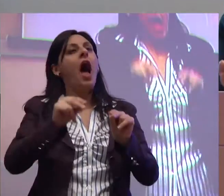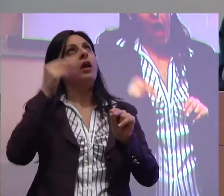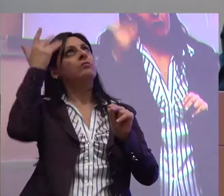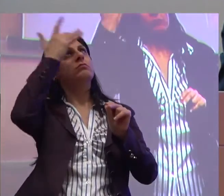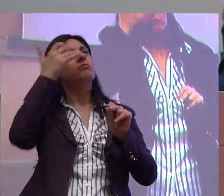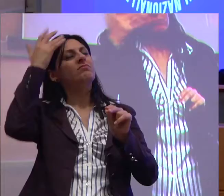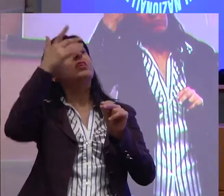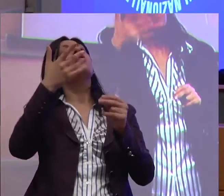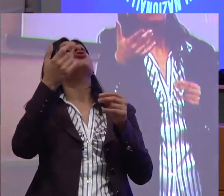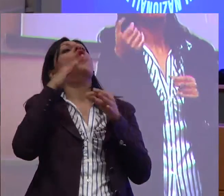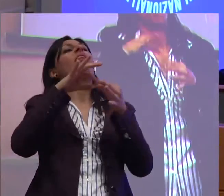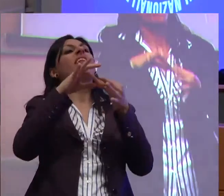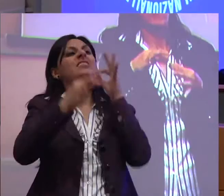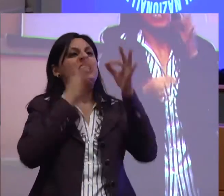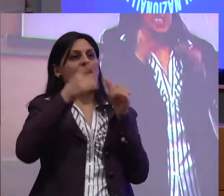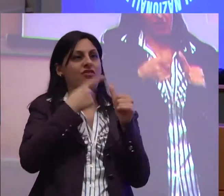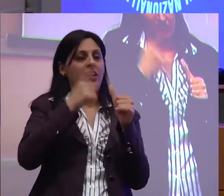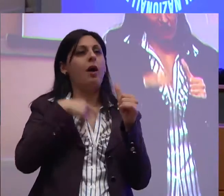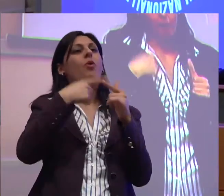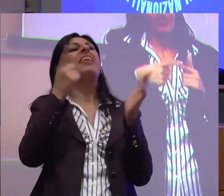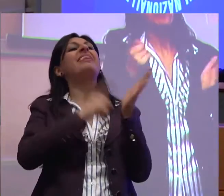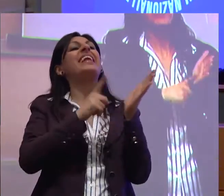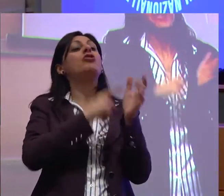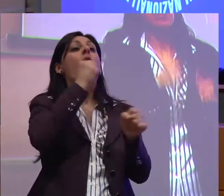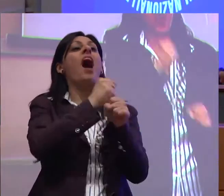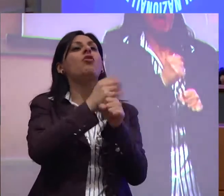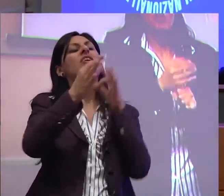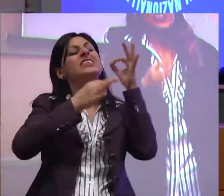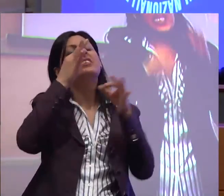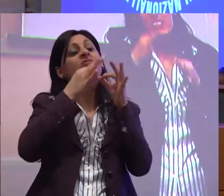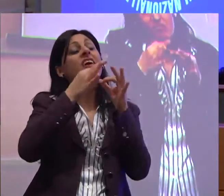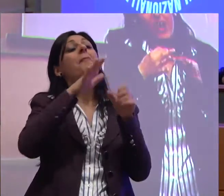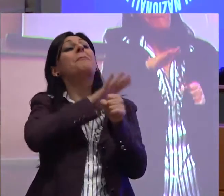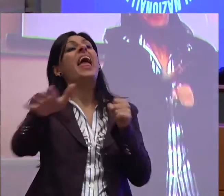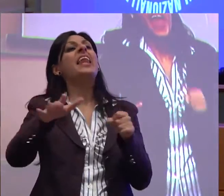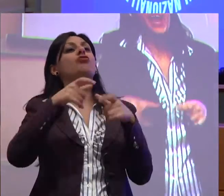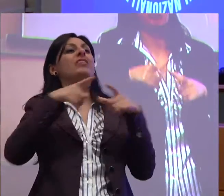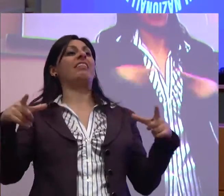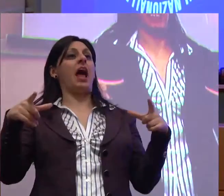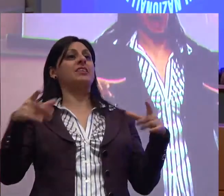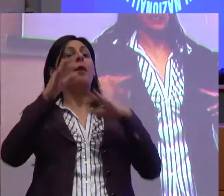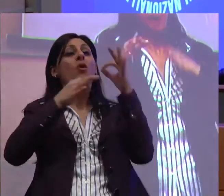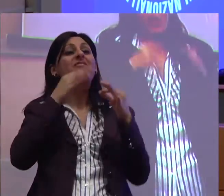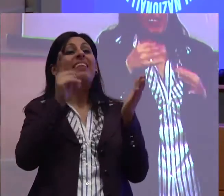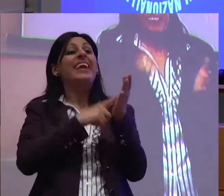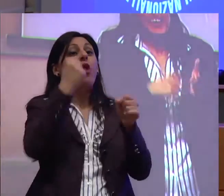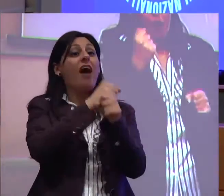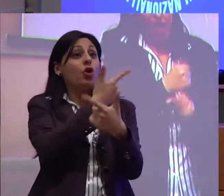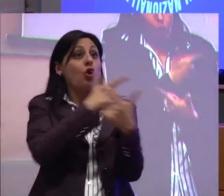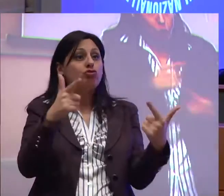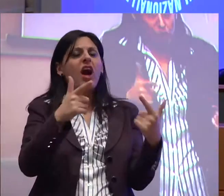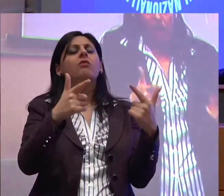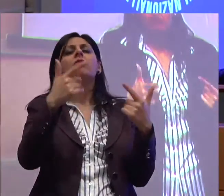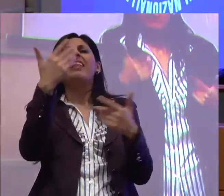solidarietà e del principio di diritto al lavoro come diritto di piena cittadinanza, perché senza il diritto al lavoro le persone con disabilità come